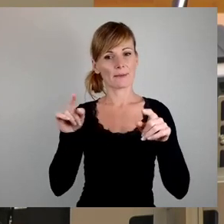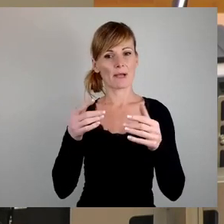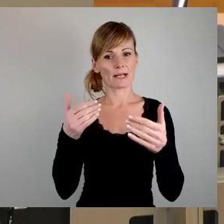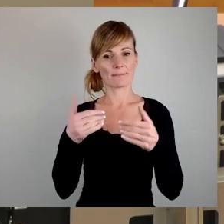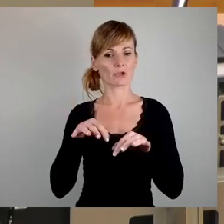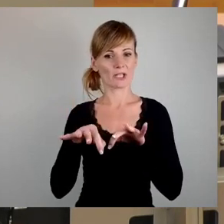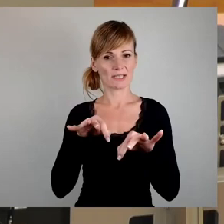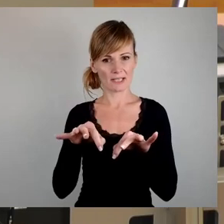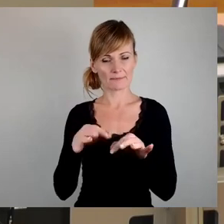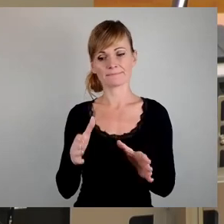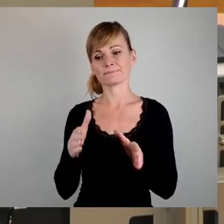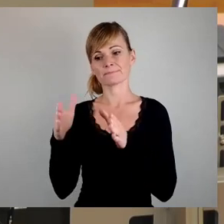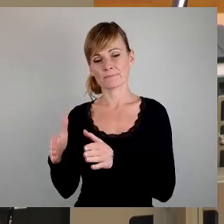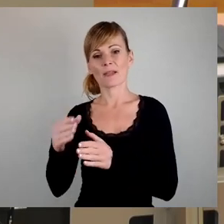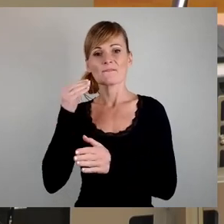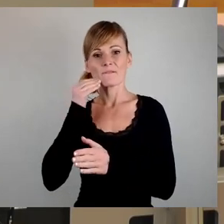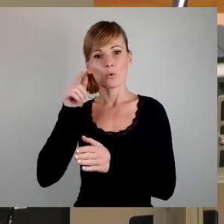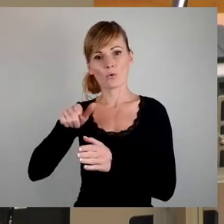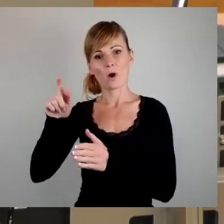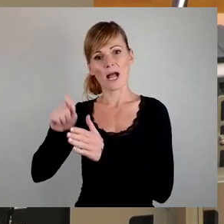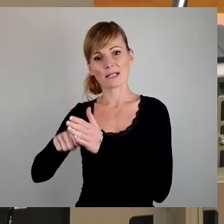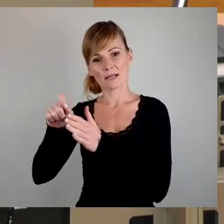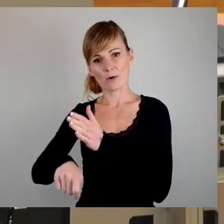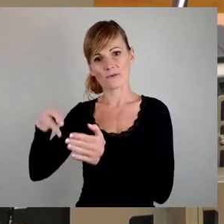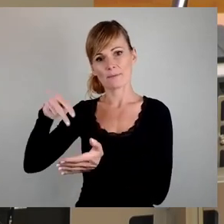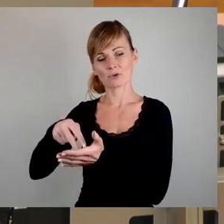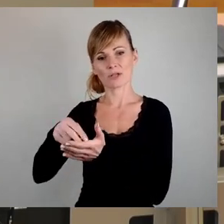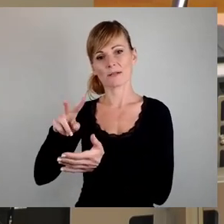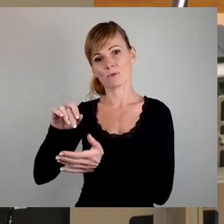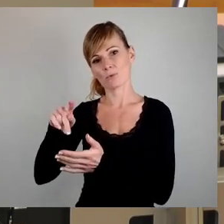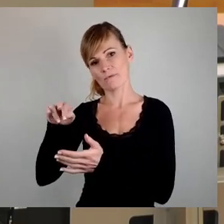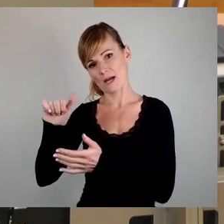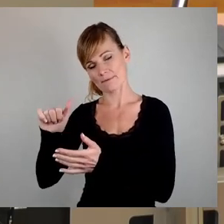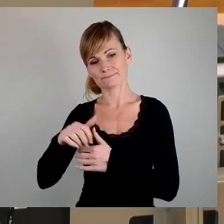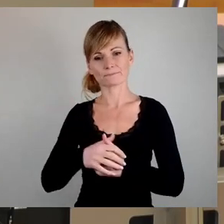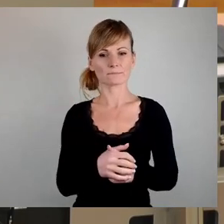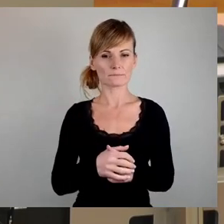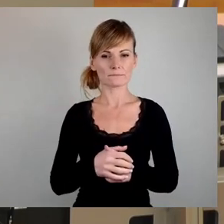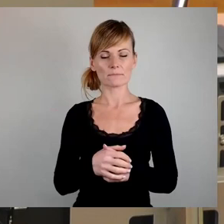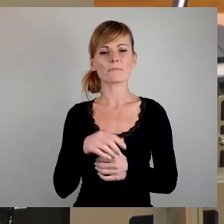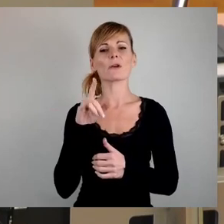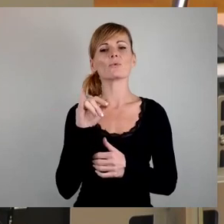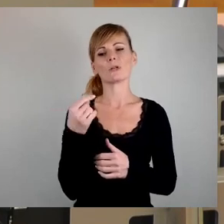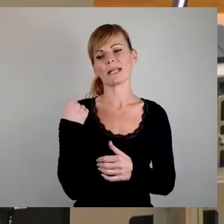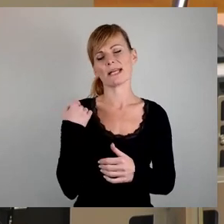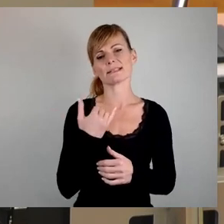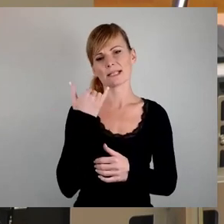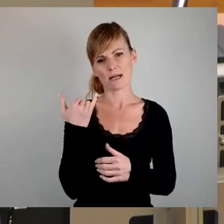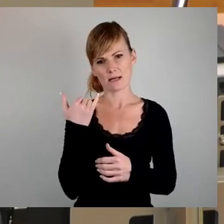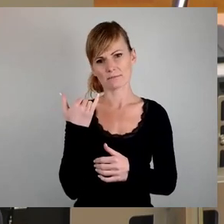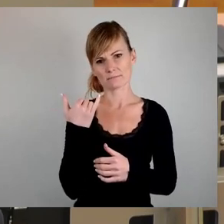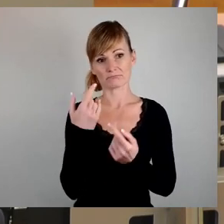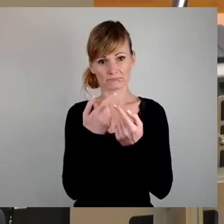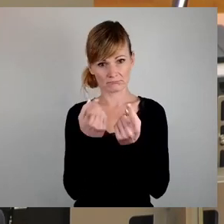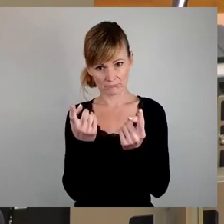Wohnungen aus dem Bestand der Vonovia. Im Juli vergangenen Jahren haben Sie, hat der Stadtrat